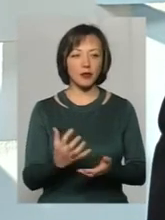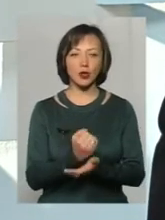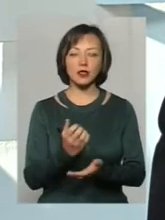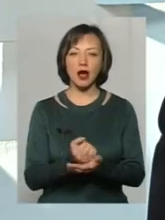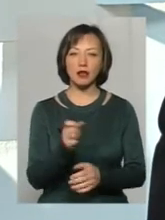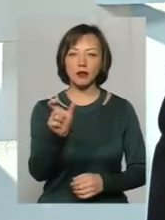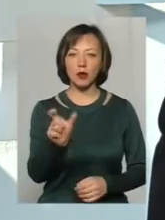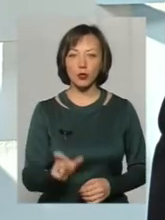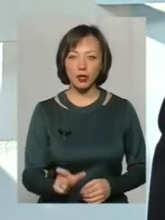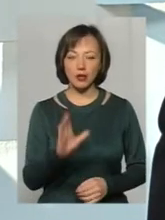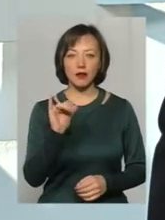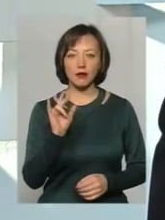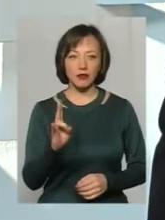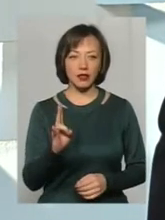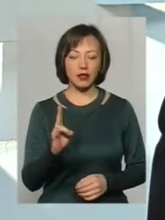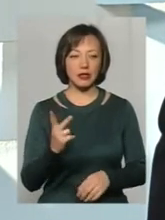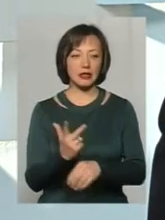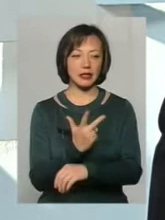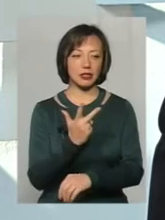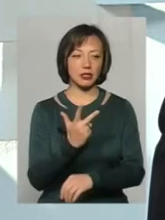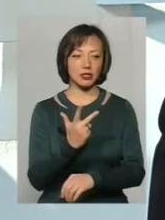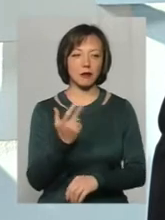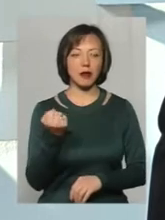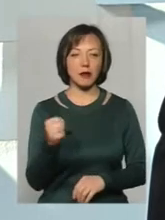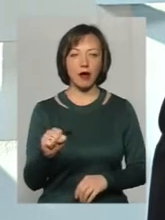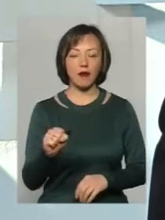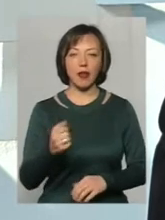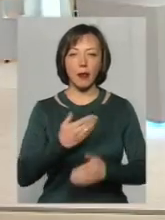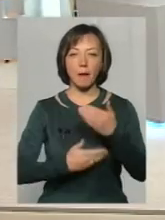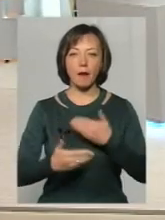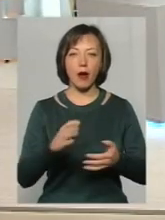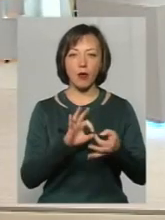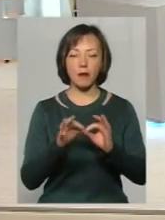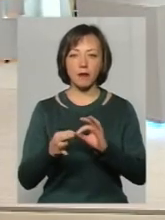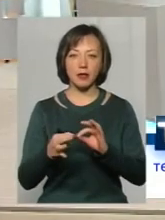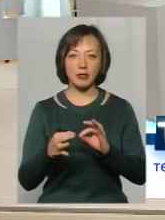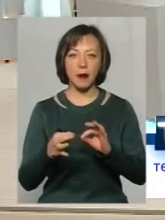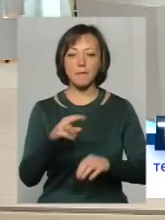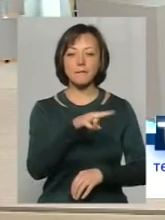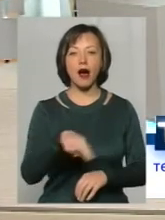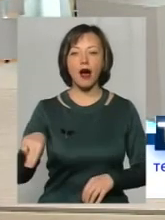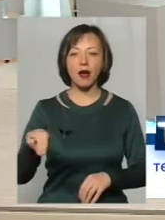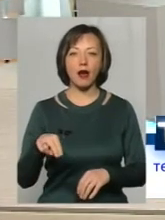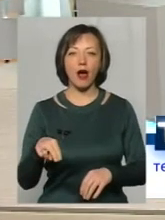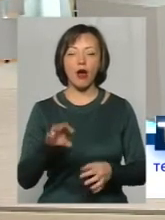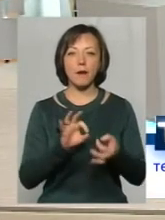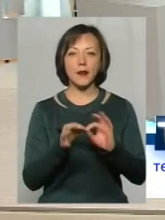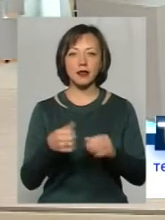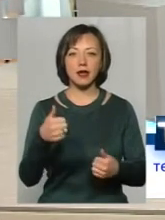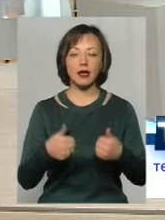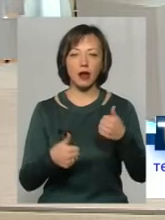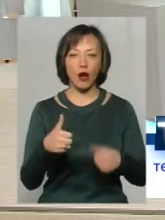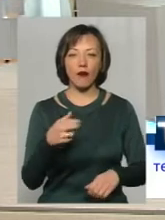людина. Він тричі перемагав на паралімпійських іграх і був срібним призером паралімпійських іграх у Лондоні.